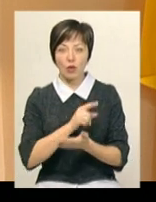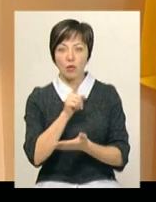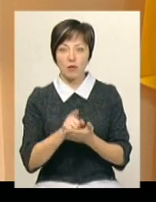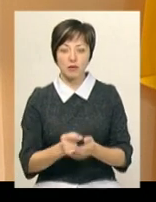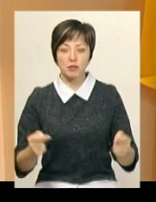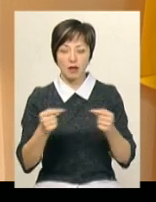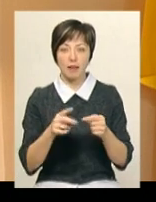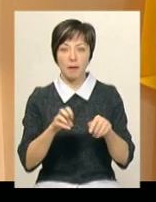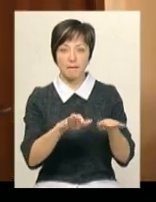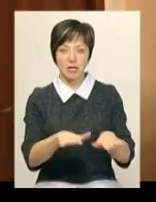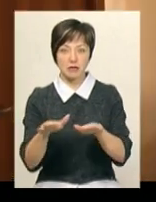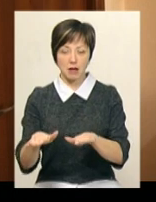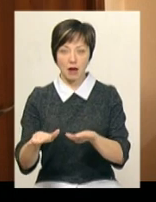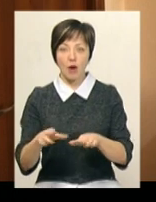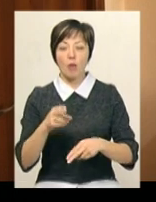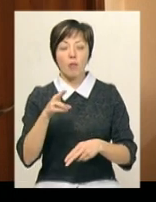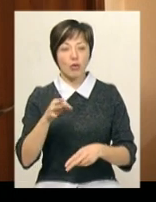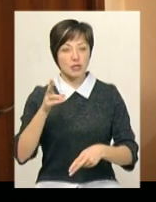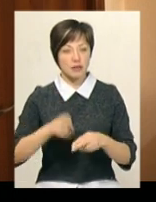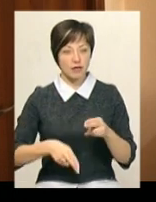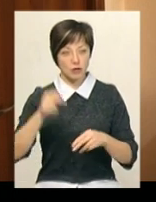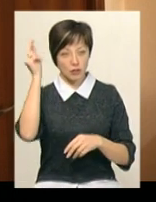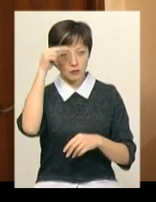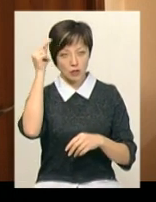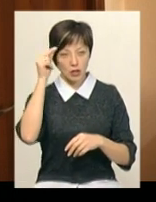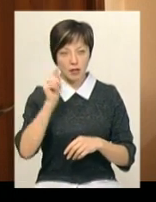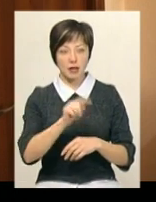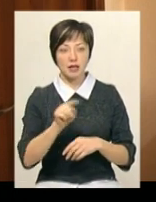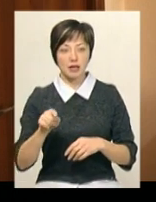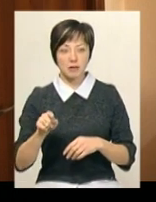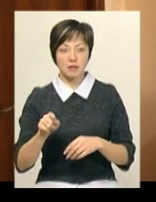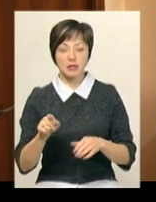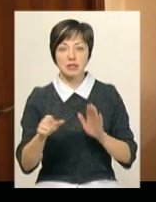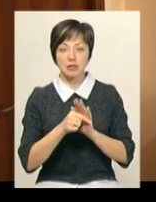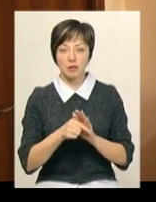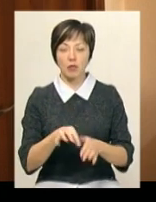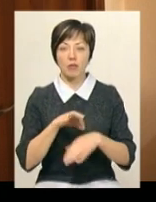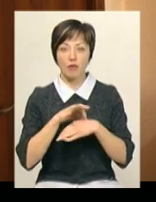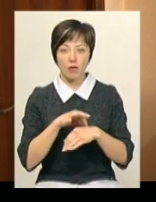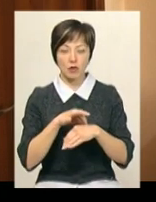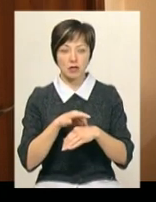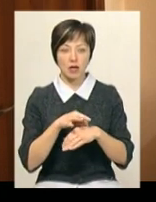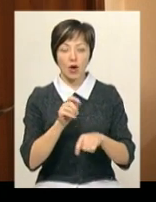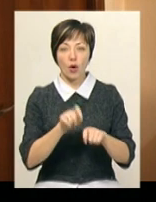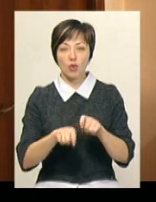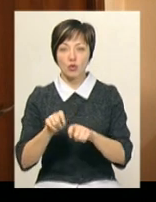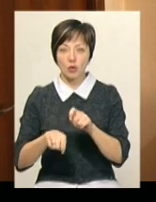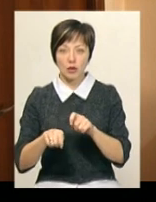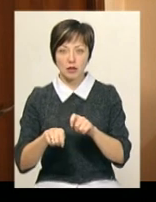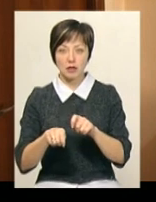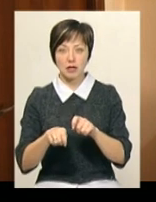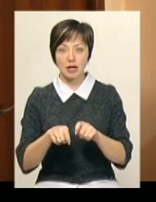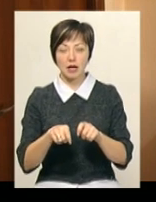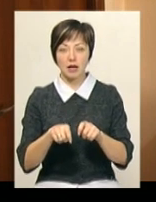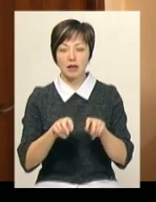безпосередньо на місцевості. По завершенню навчання їм з ними проводиться контрольний зріз знань,